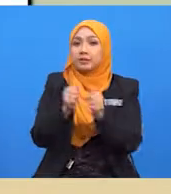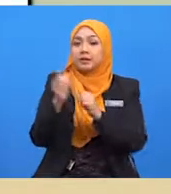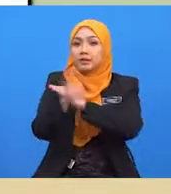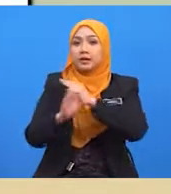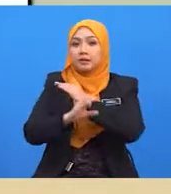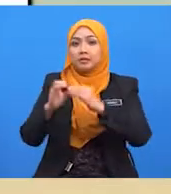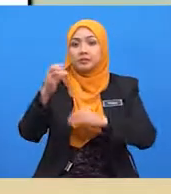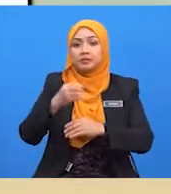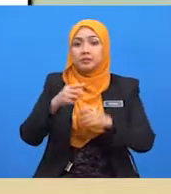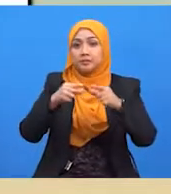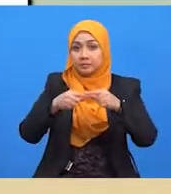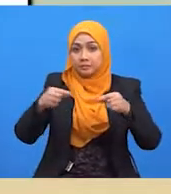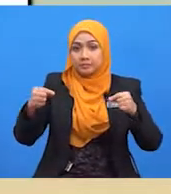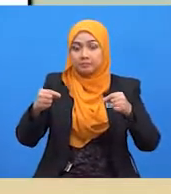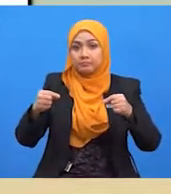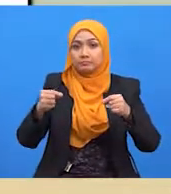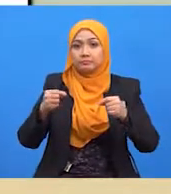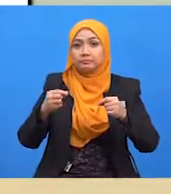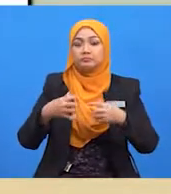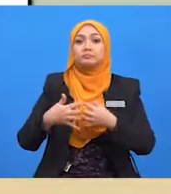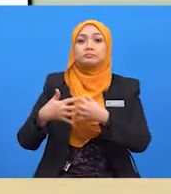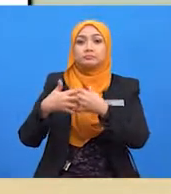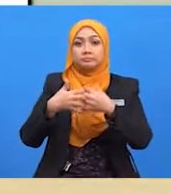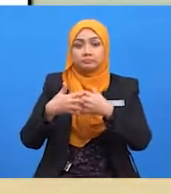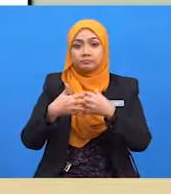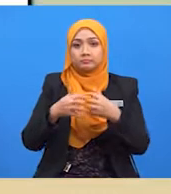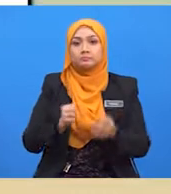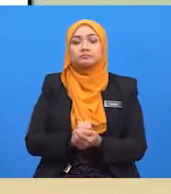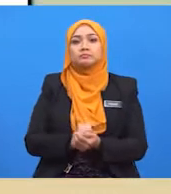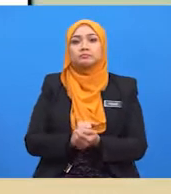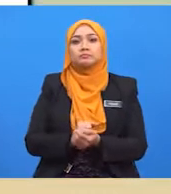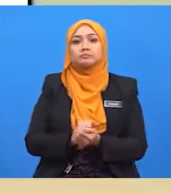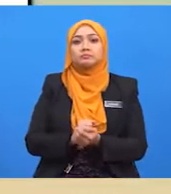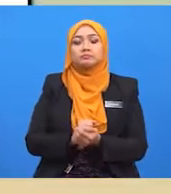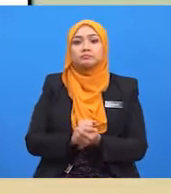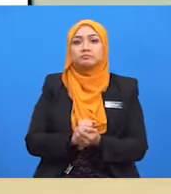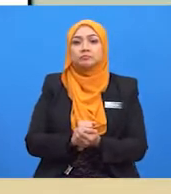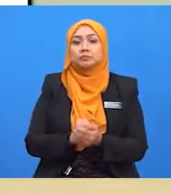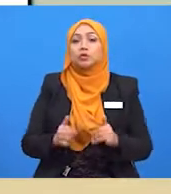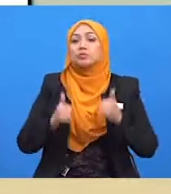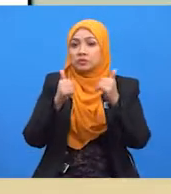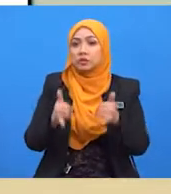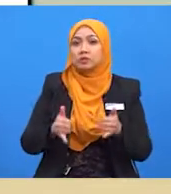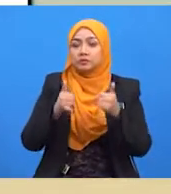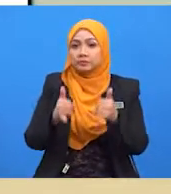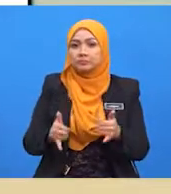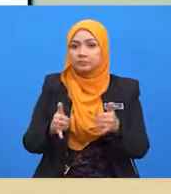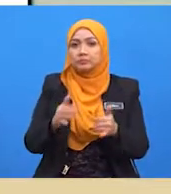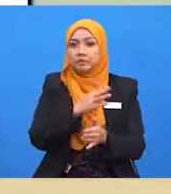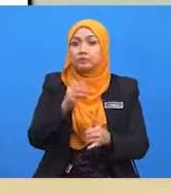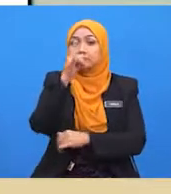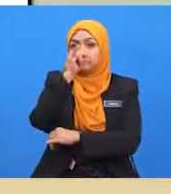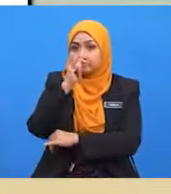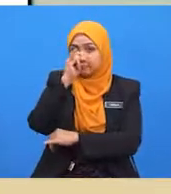Jepun, Amerika Syarikat, China, Australia, serta negara jiran kita, Thailand.